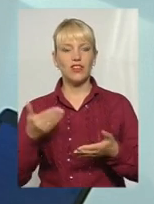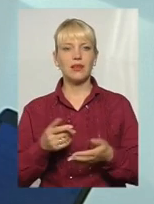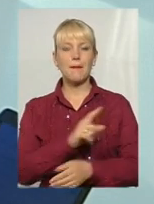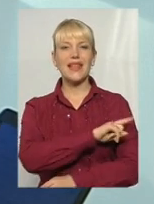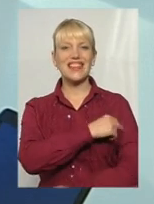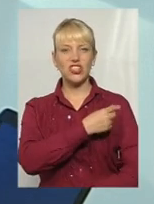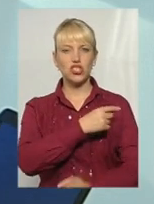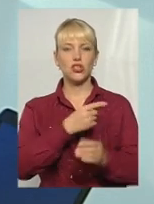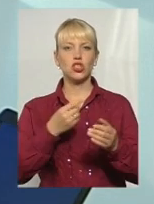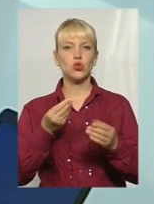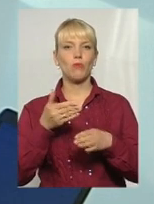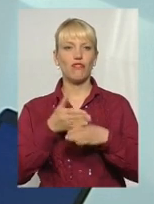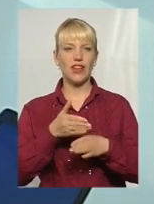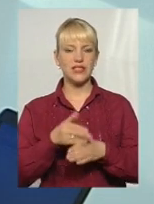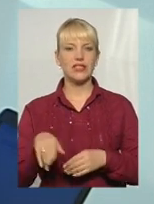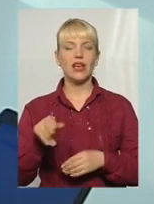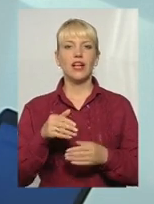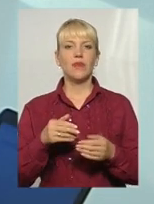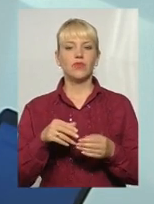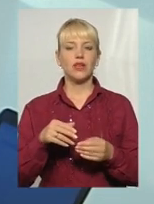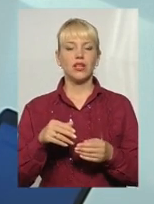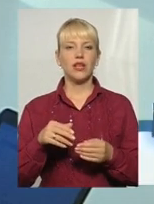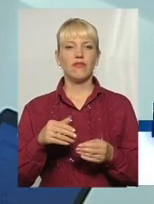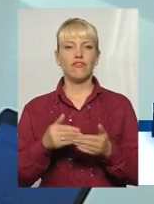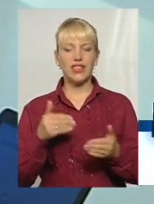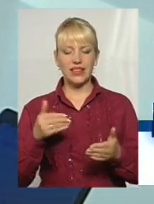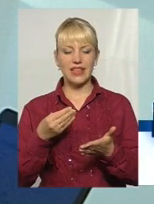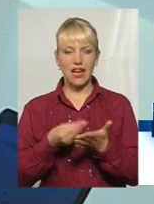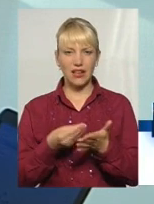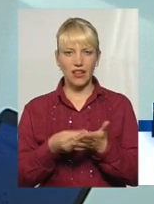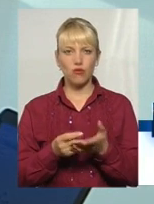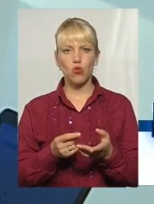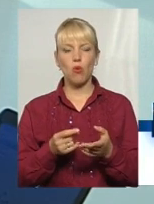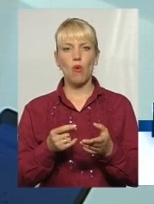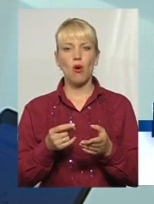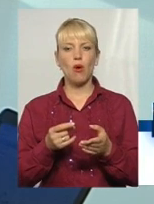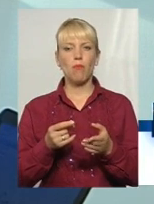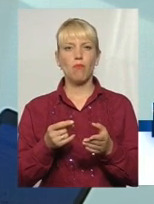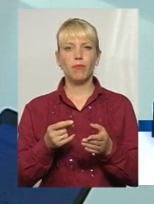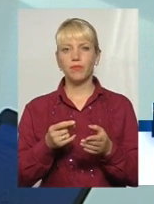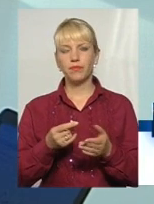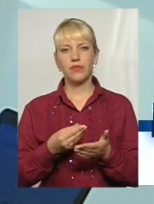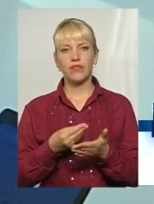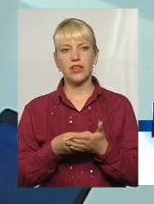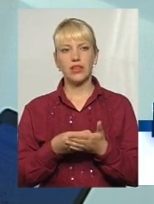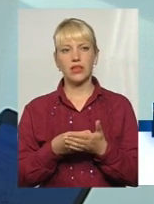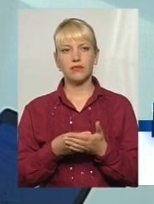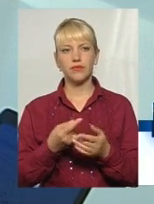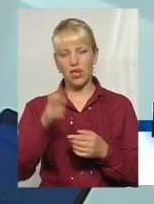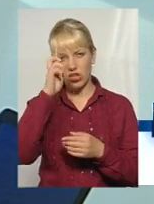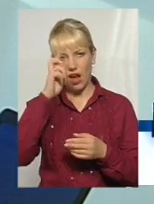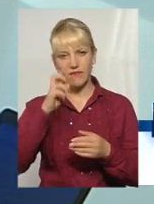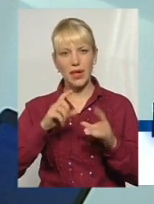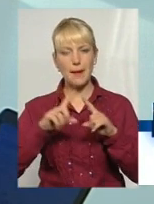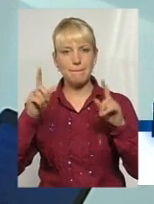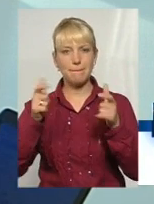до так званого тарифу покриття, державного гарантованого пакету надання медичної послуги, який включає